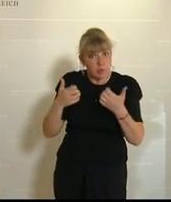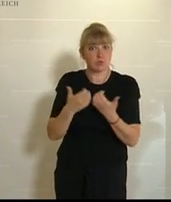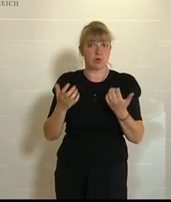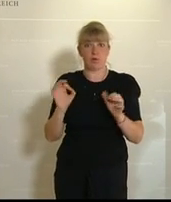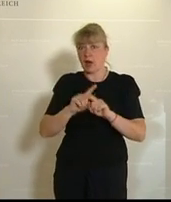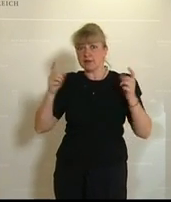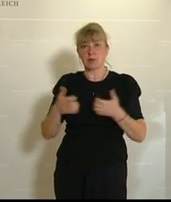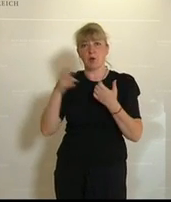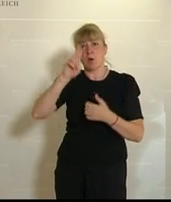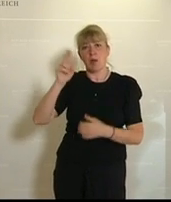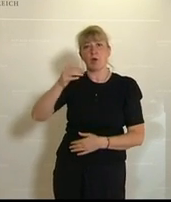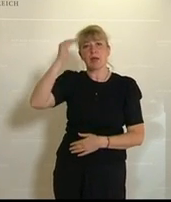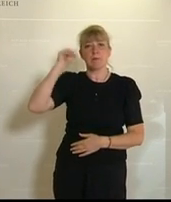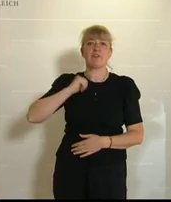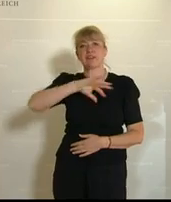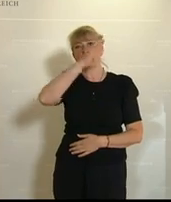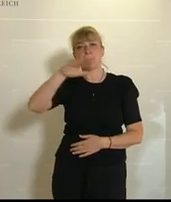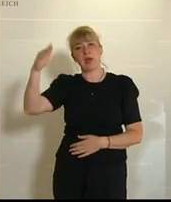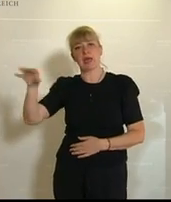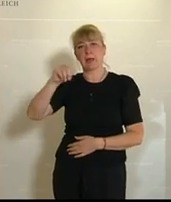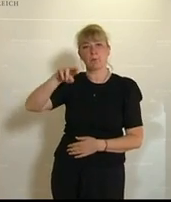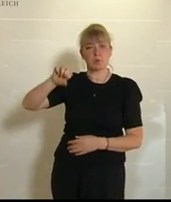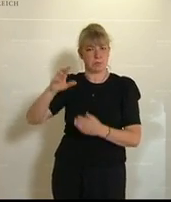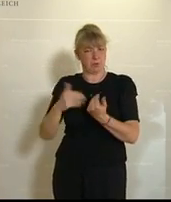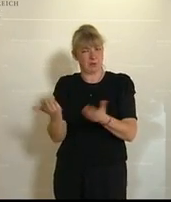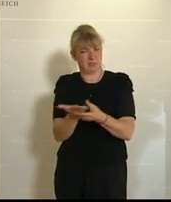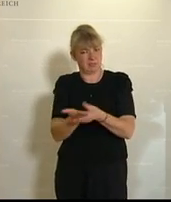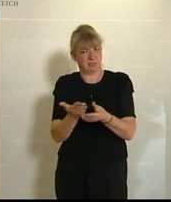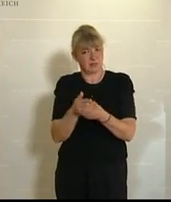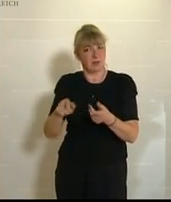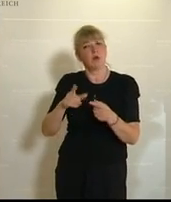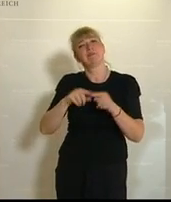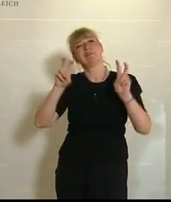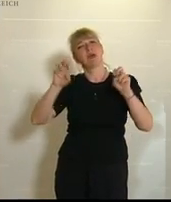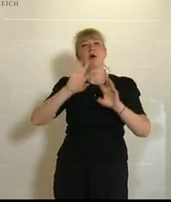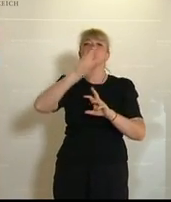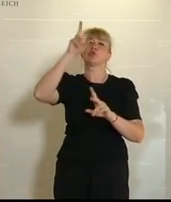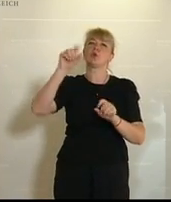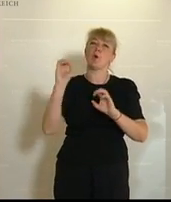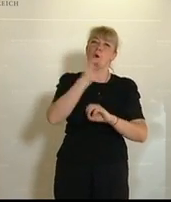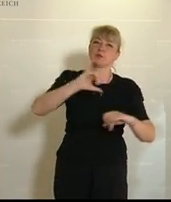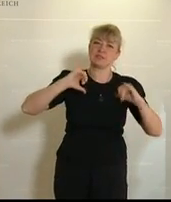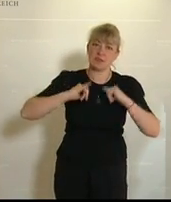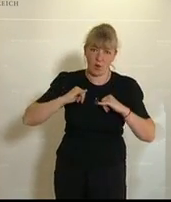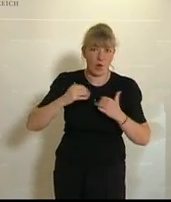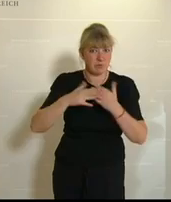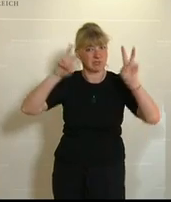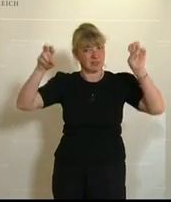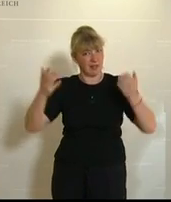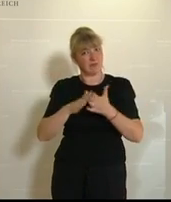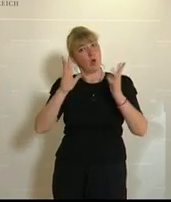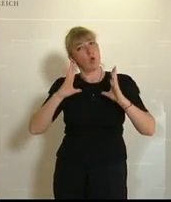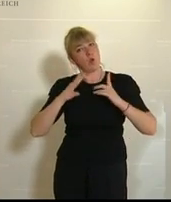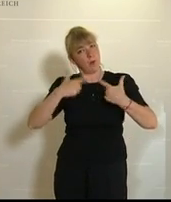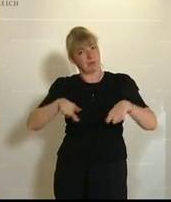Produktionen, blauer Himmel, weiße Bergemusi, zum Beispiel Dokumentationen über die Schönheit Osttirols, darf ich nur als Urlaubsland